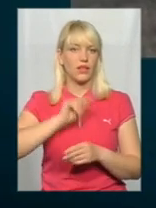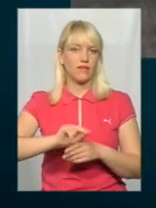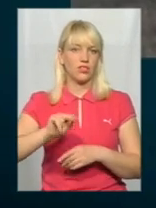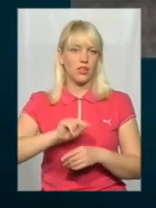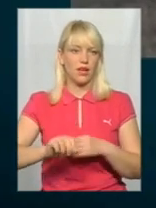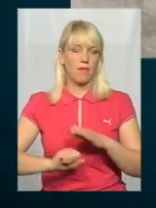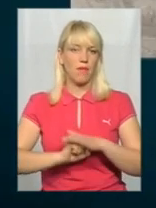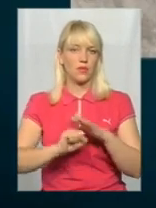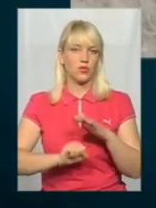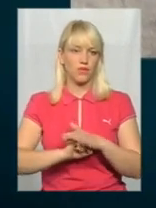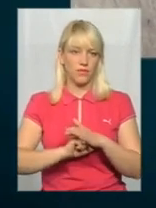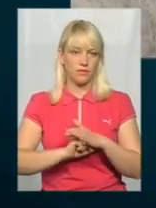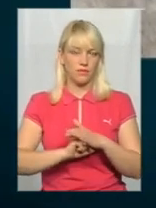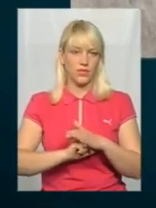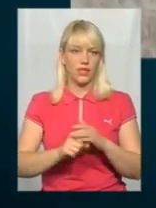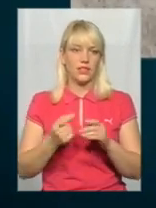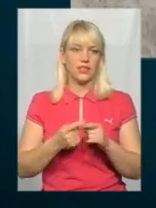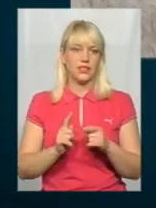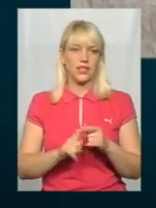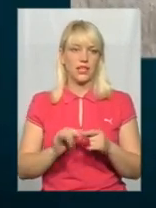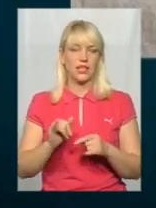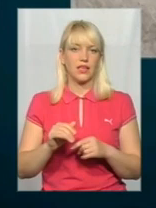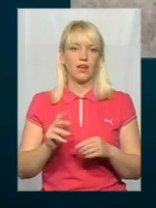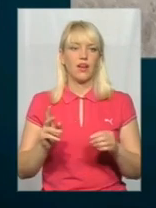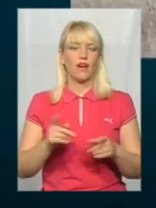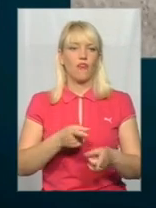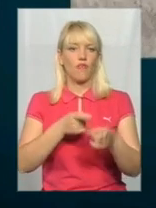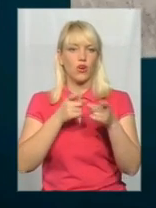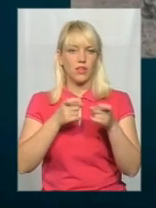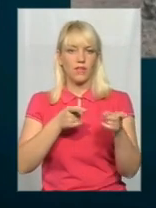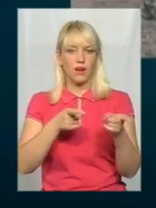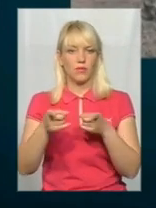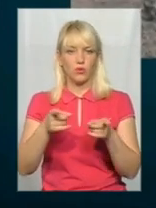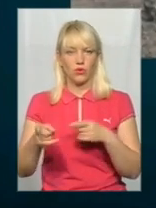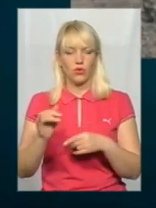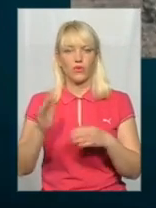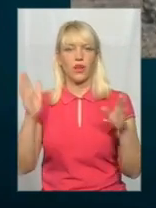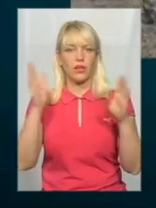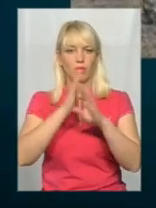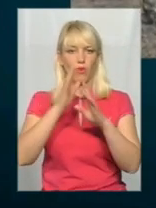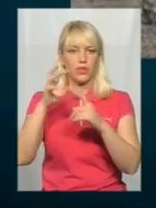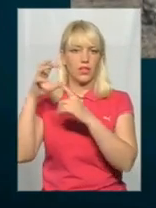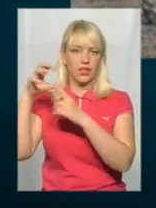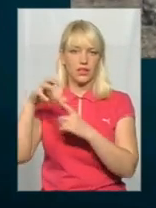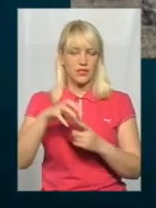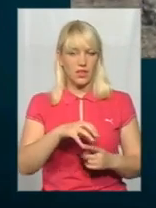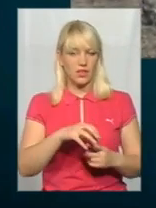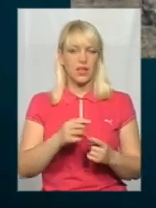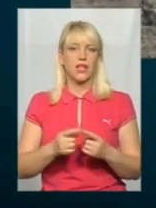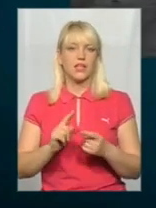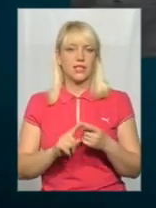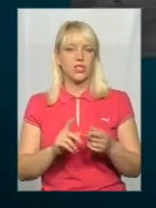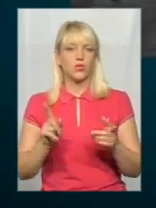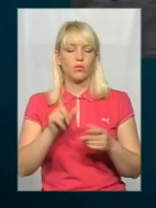базове навчання, це і вогнева підготовка, і повітряна десантна, тобто, щоб людина вже прийшла